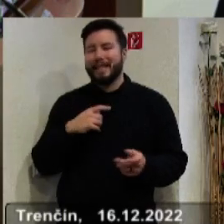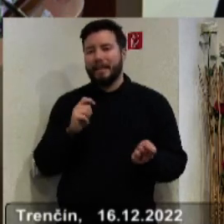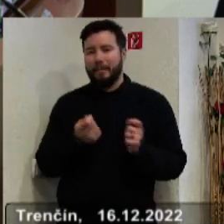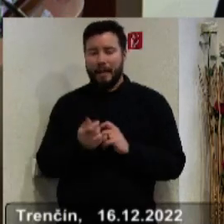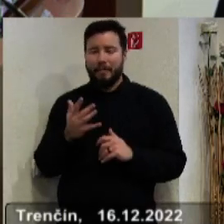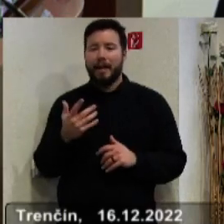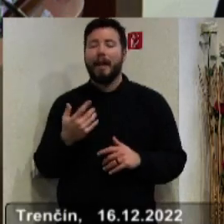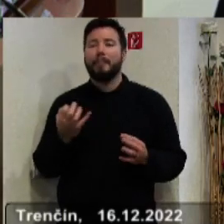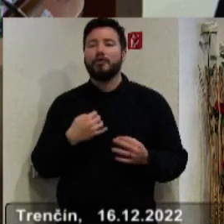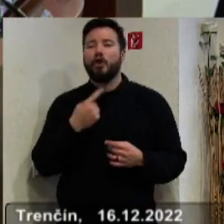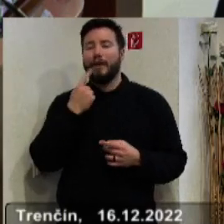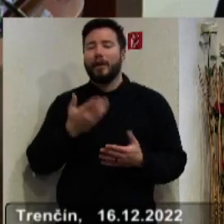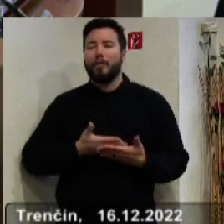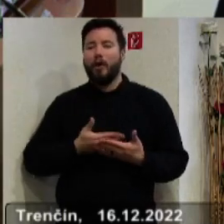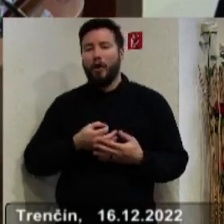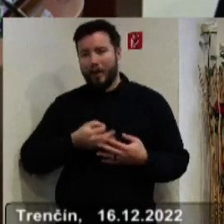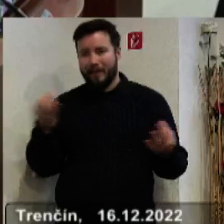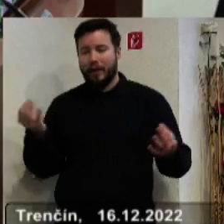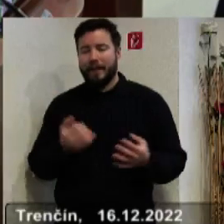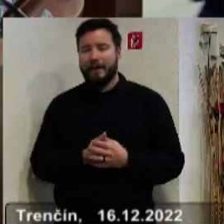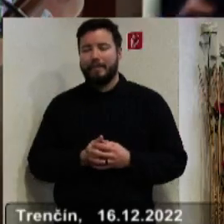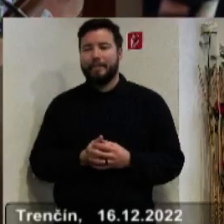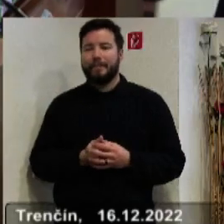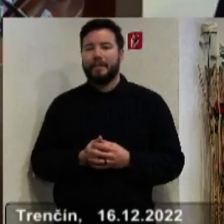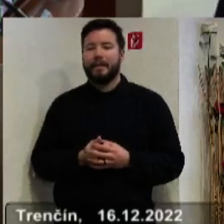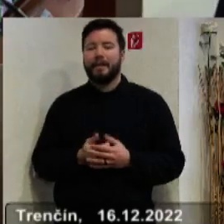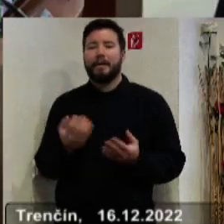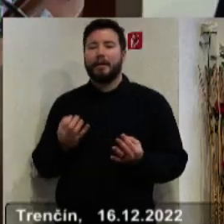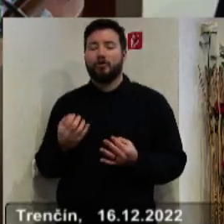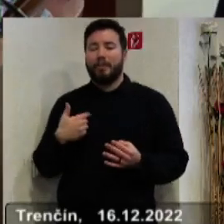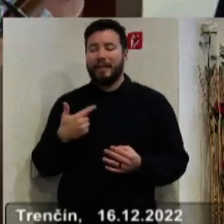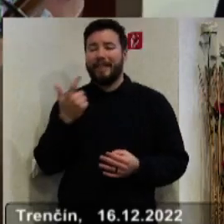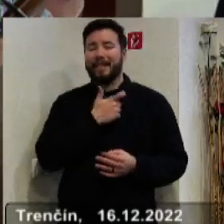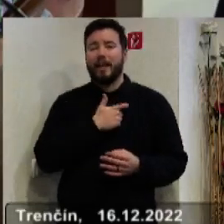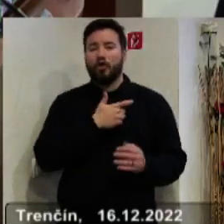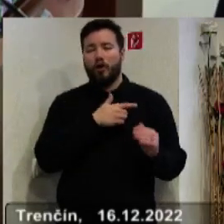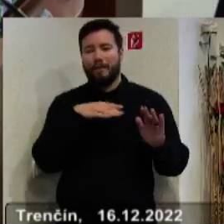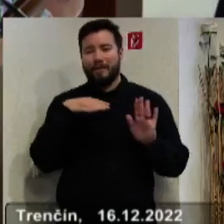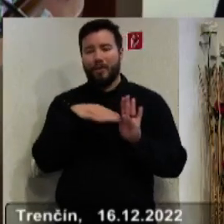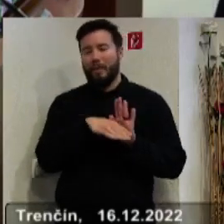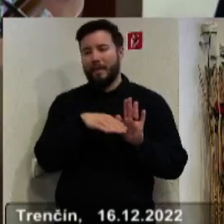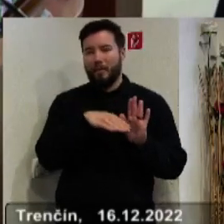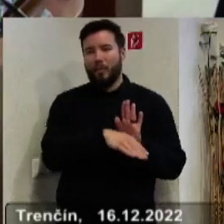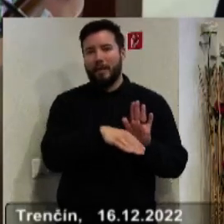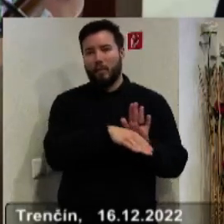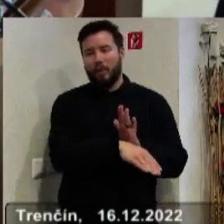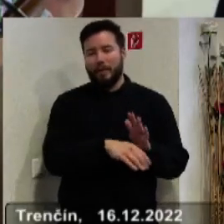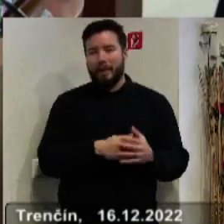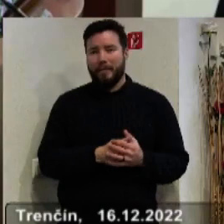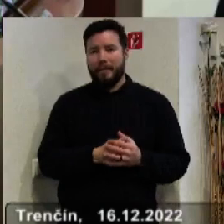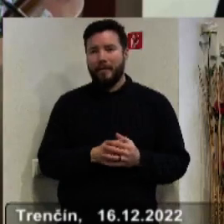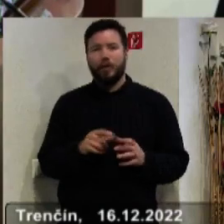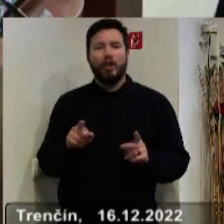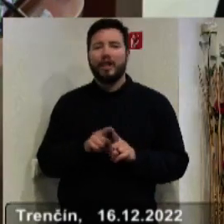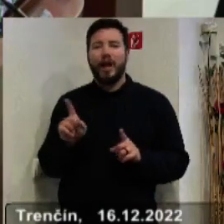Ale hovorím o tom preto otvorenie, lebo my dlhodobo posledných 20 rokov upadáme. Nech bola